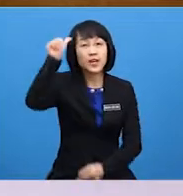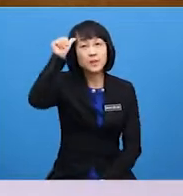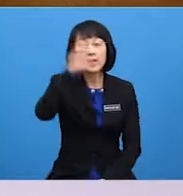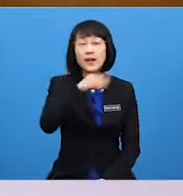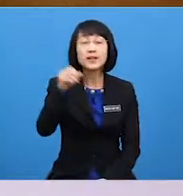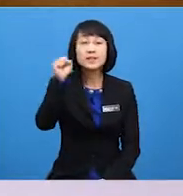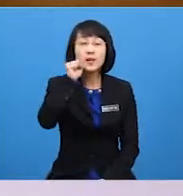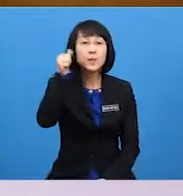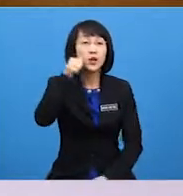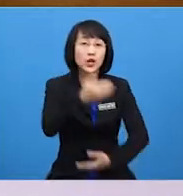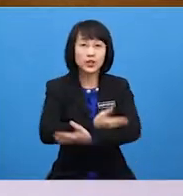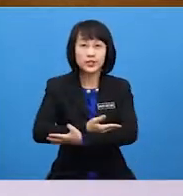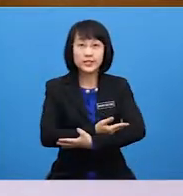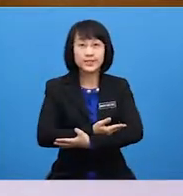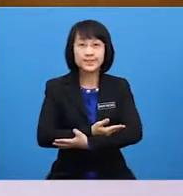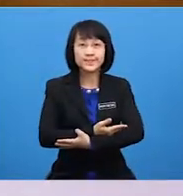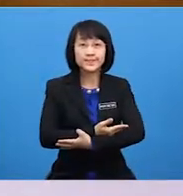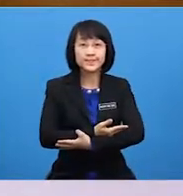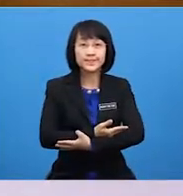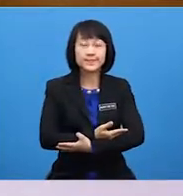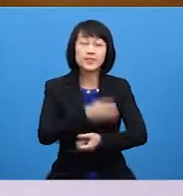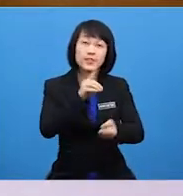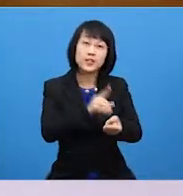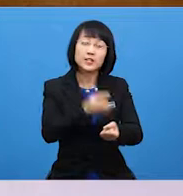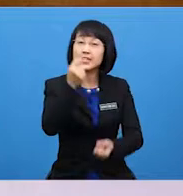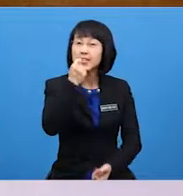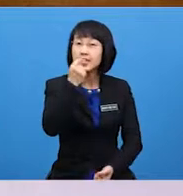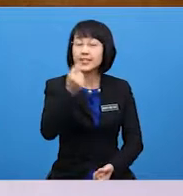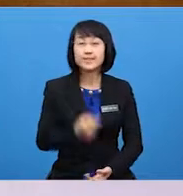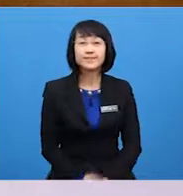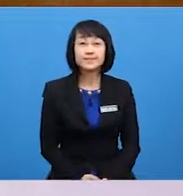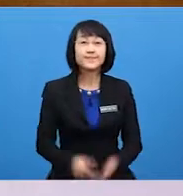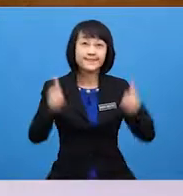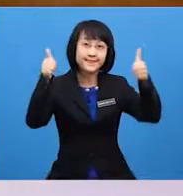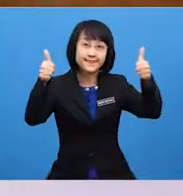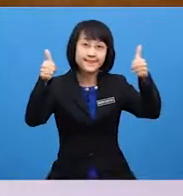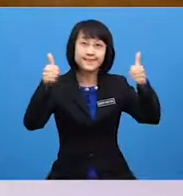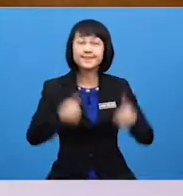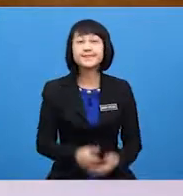And she is a dentist Well done